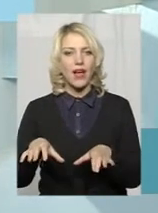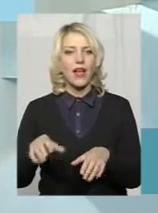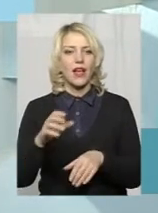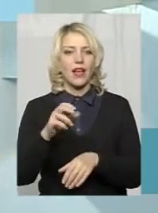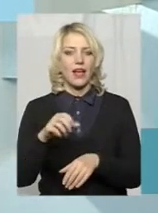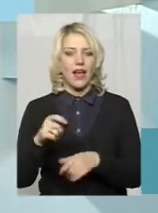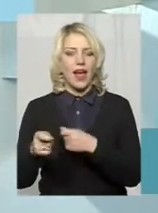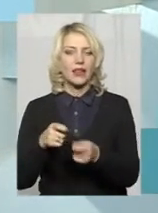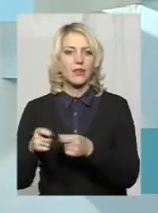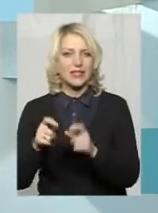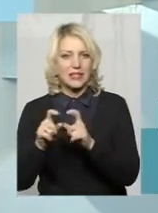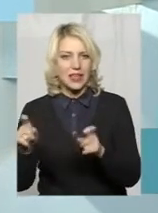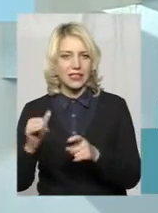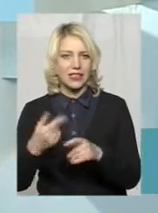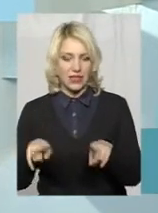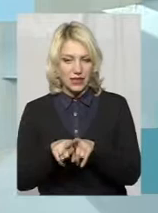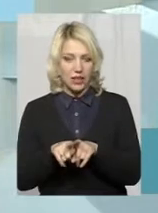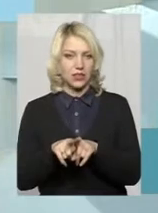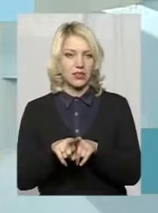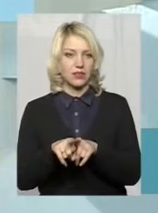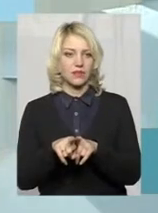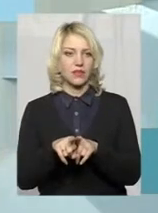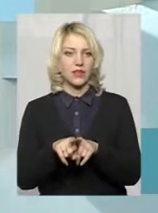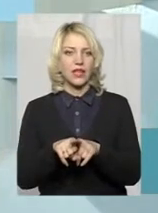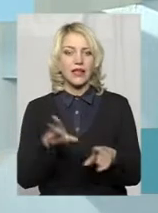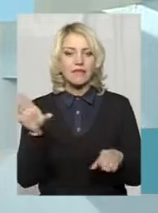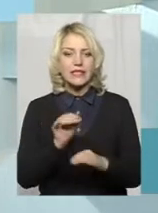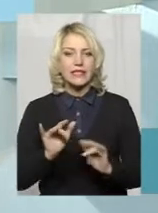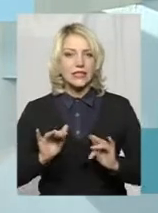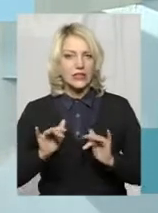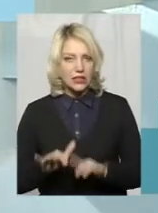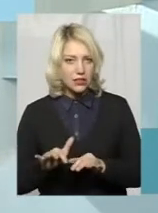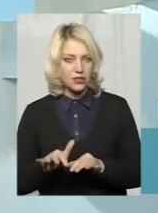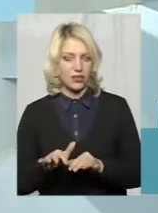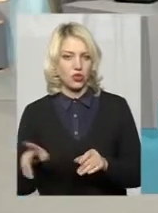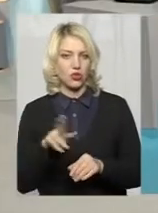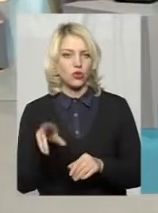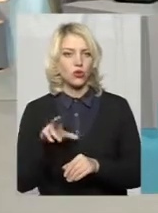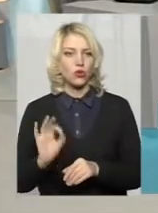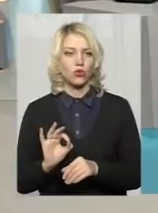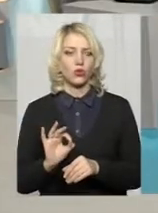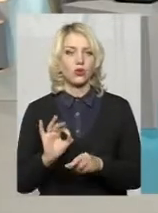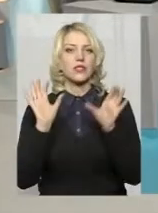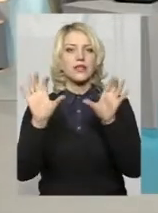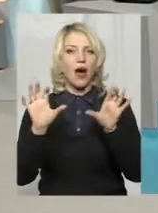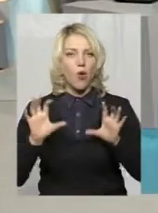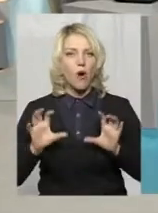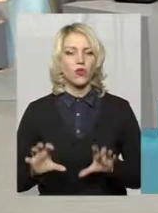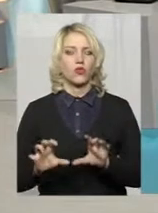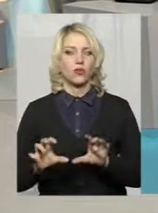І таким чином абсолютно, скажімо, всі дії щодо законності,